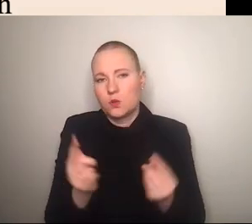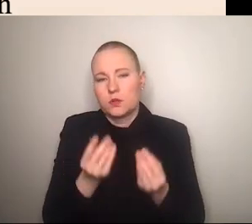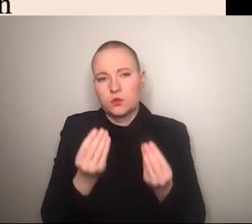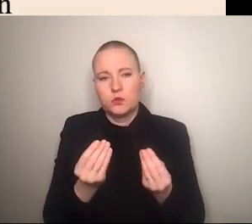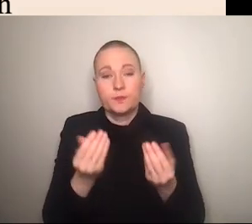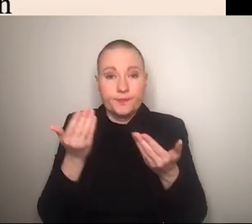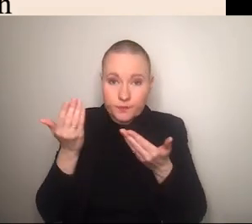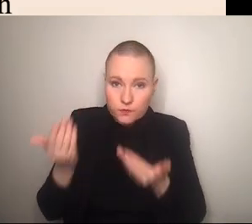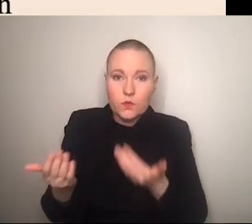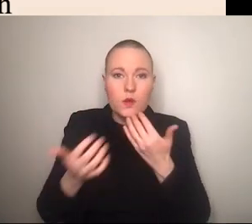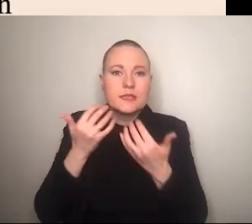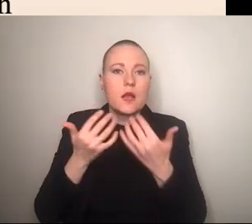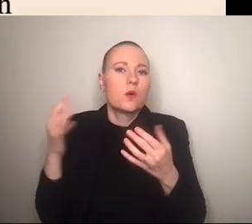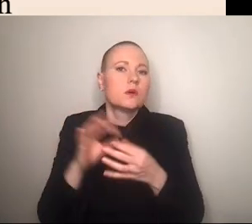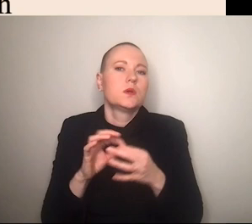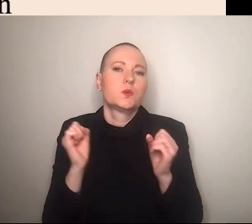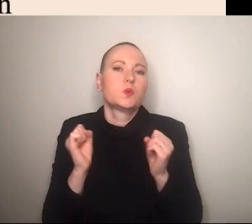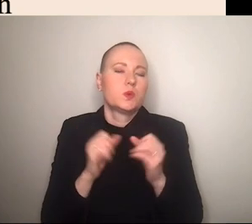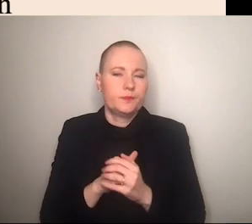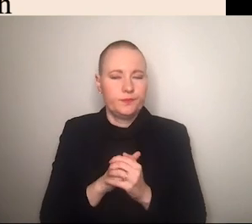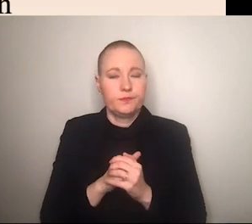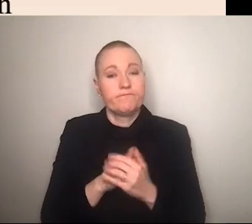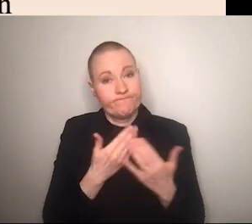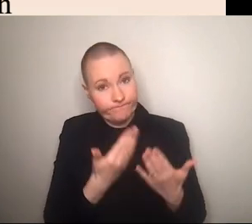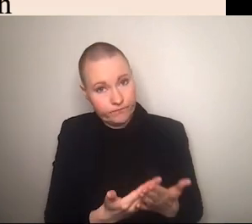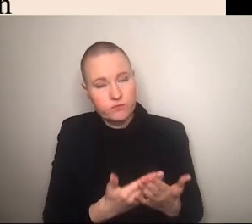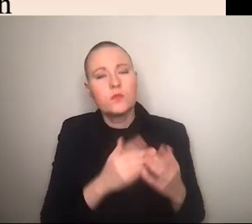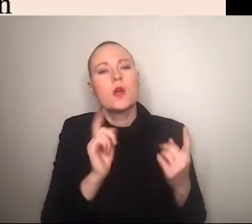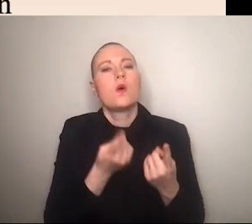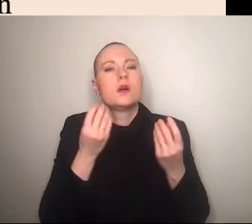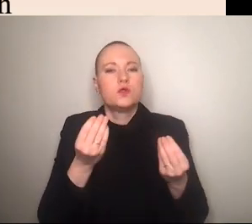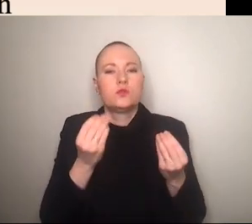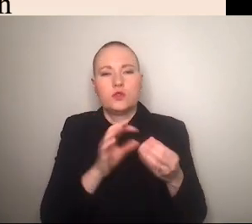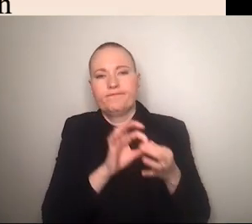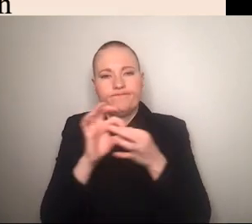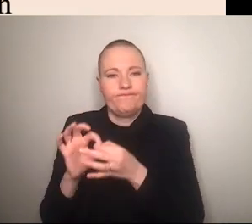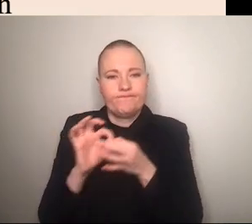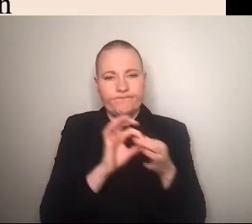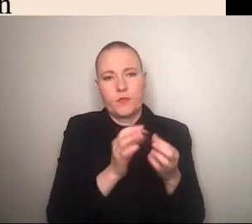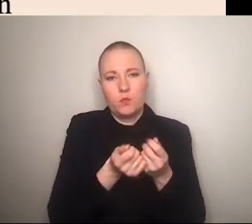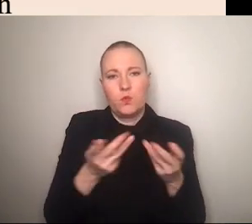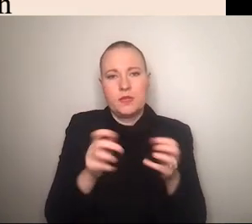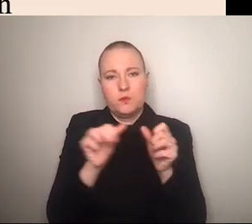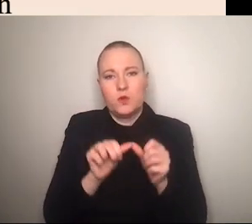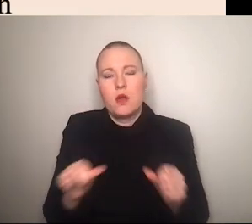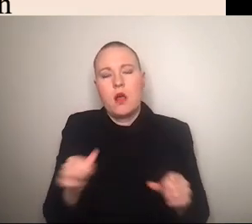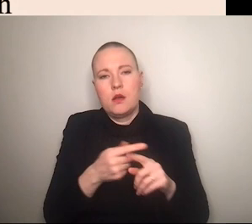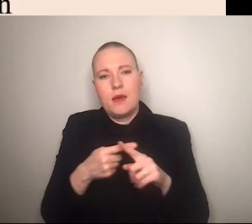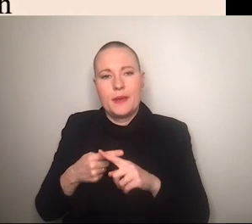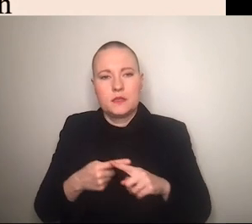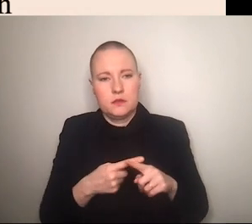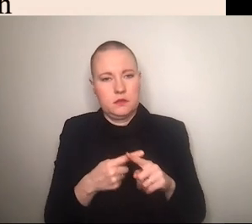erzählung anhängen und auch hier häufig sehen wir häufig das zusammenspiel von multimodalen elementen